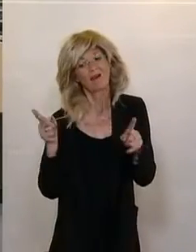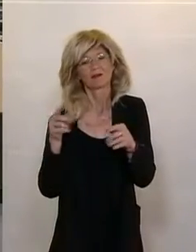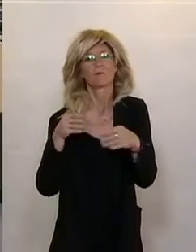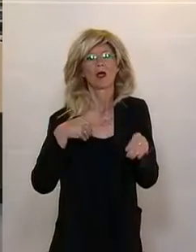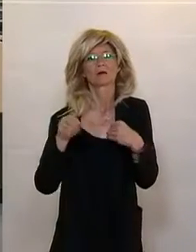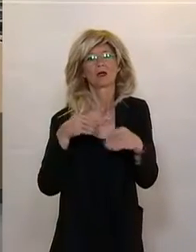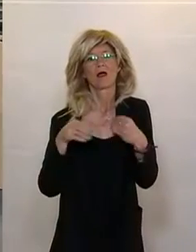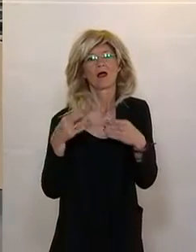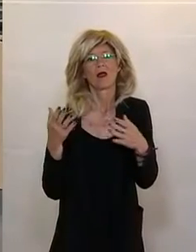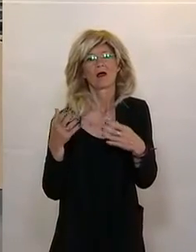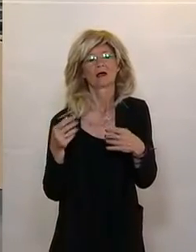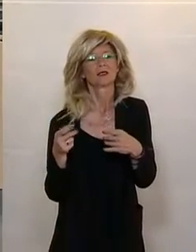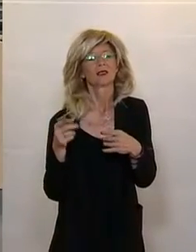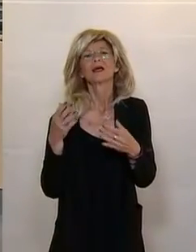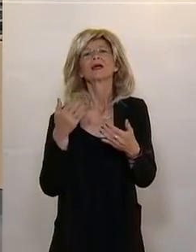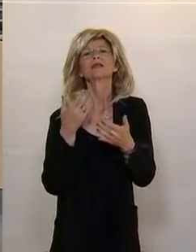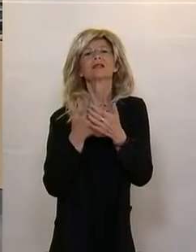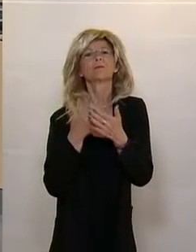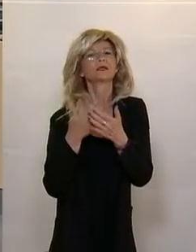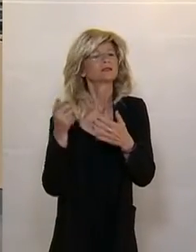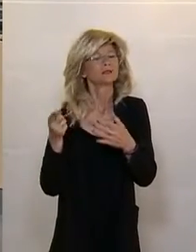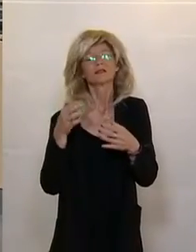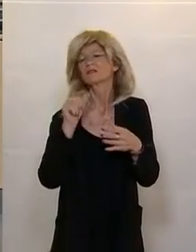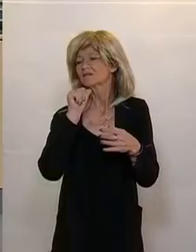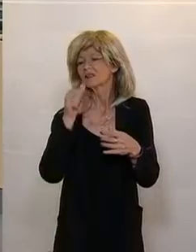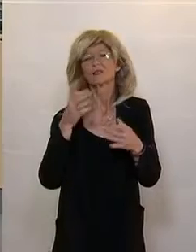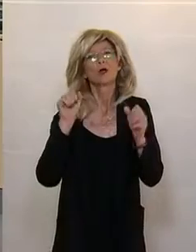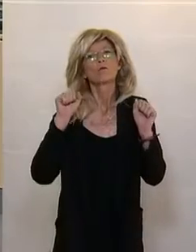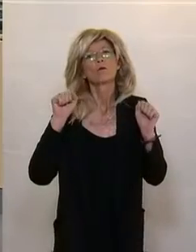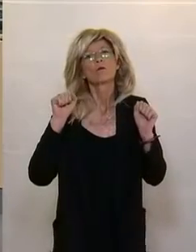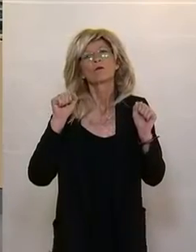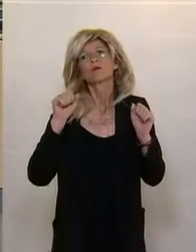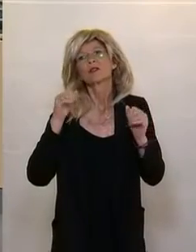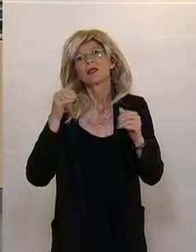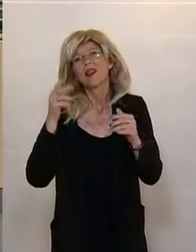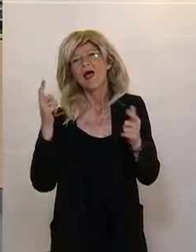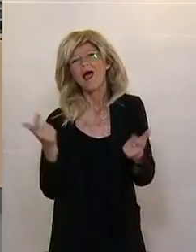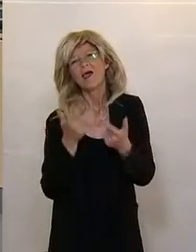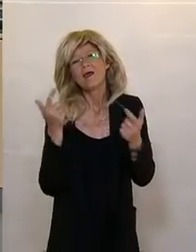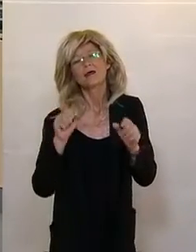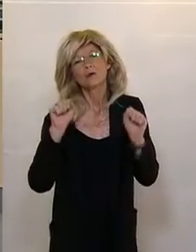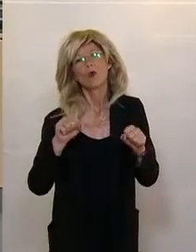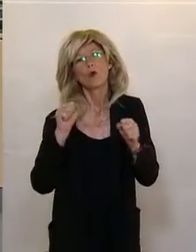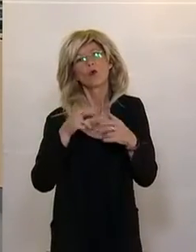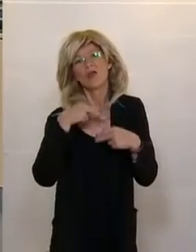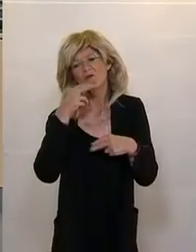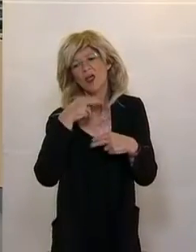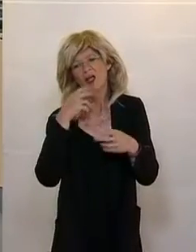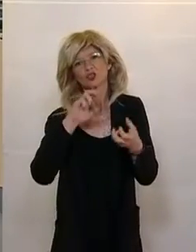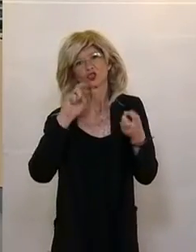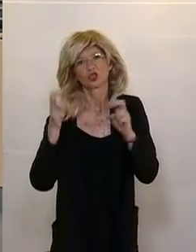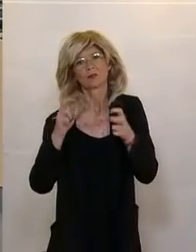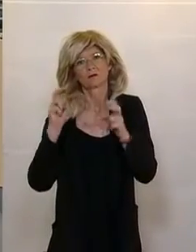dass ein Fälschen des Fotos nicht mehr so leicht möglich ist. Also wir erschweren den Reisepassfälschern das Fälschen